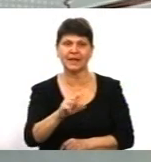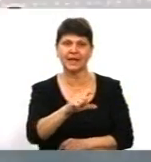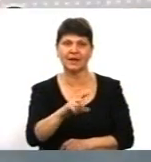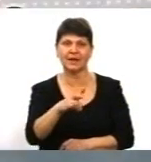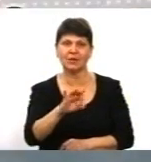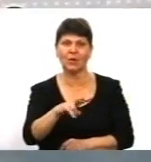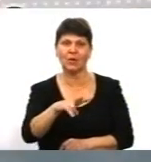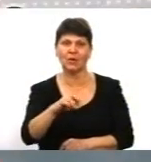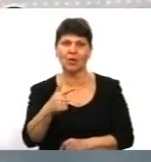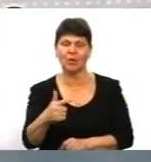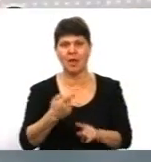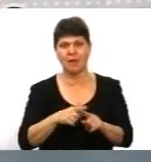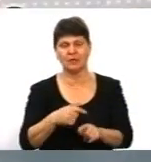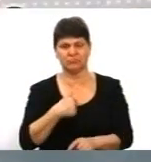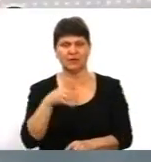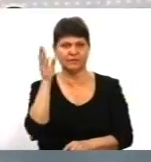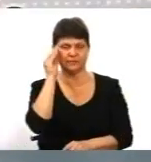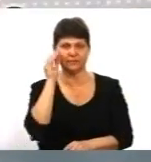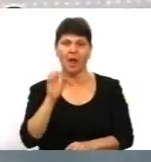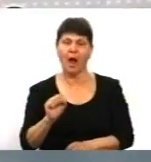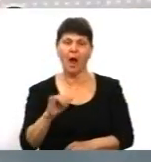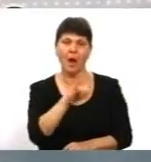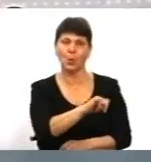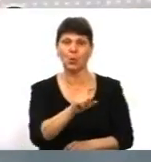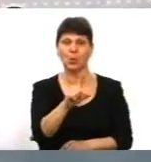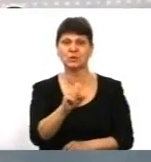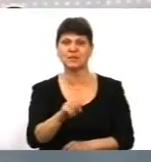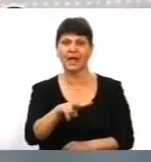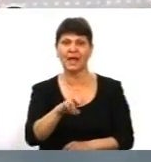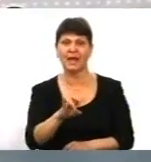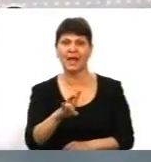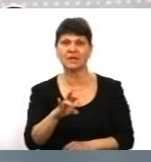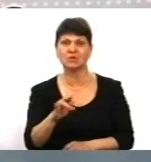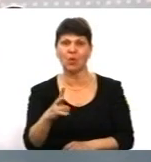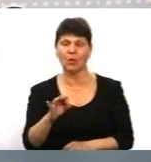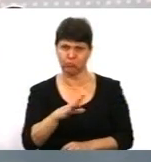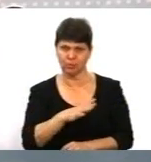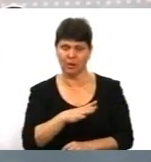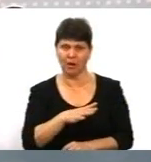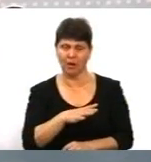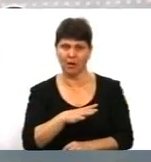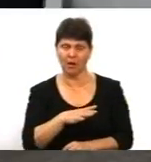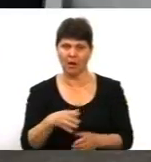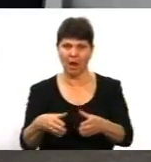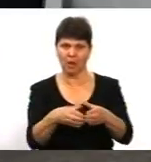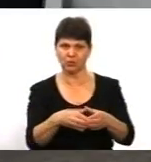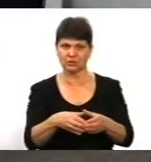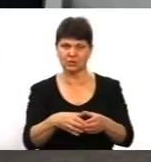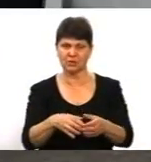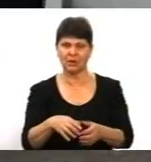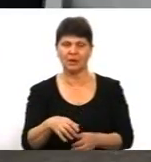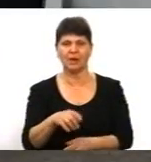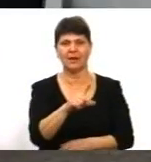Зеленського, чи була у нього цільова аудиторія? І чому тоді за нього проголосувало в більші? Зеленський і його